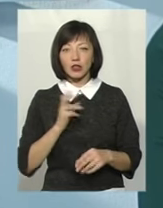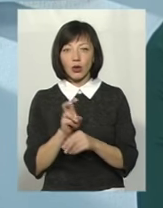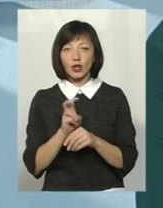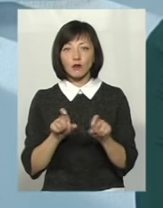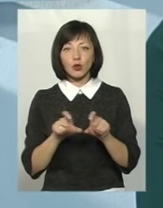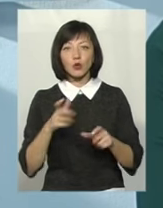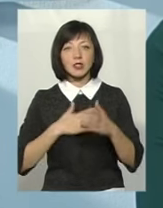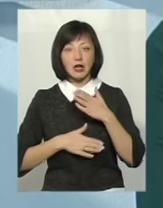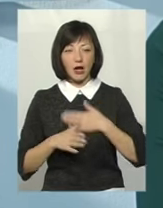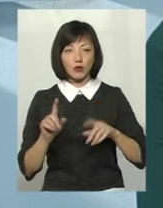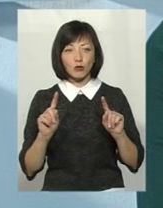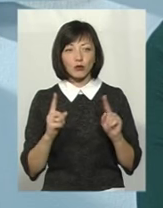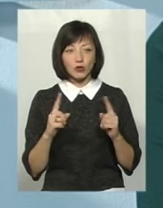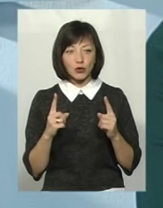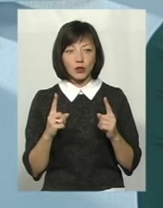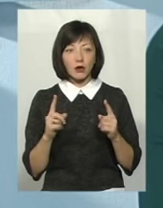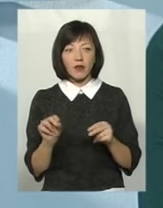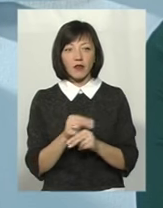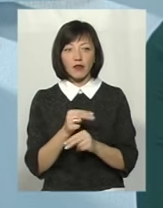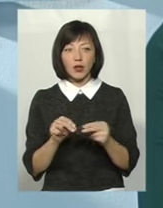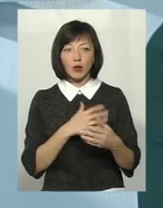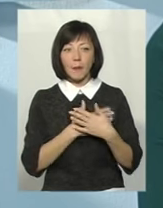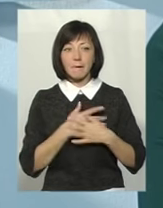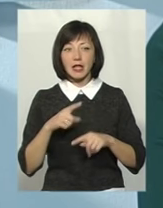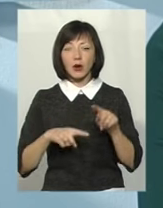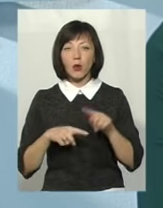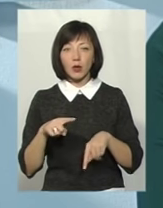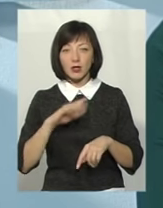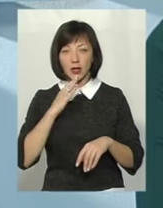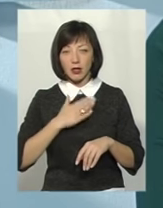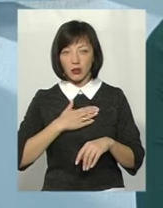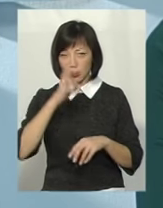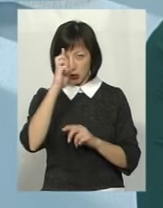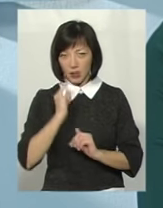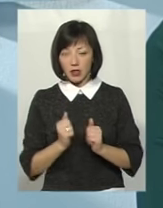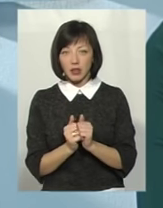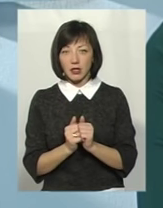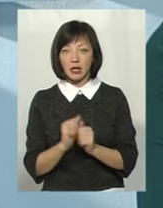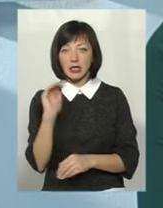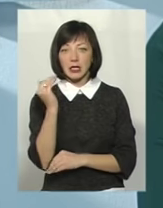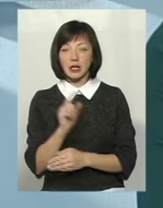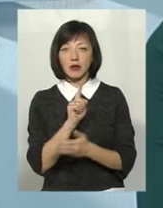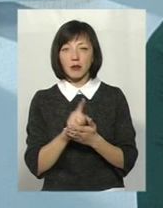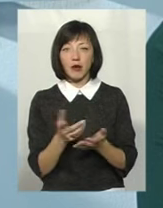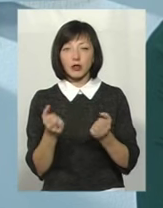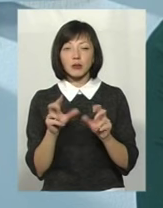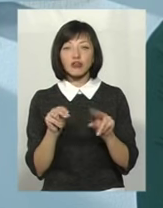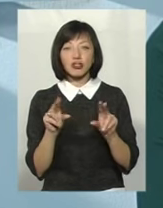ходили в школу з радістю. Тому що, щоб виховати патріота взагалі нашої країни, дитина має отримувати щастя